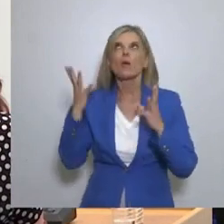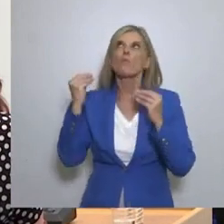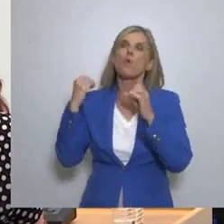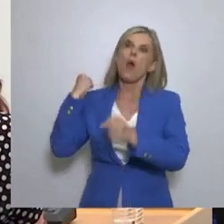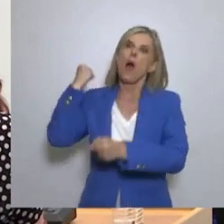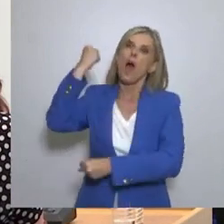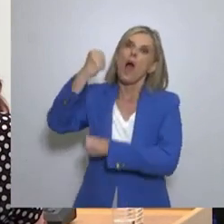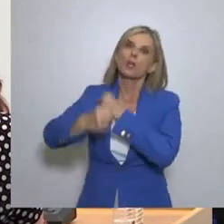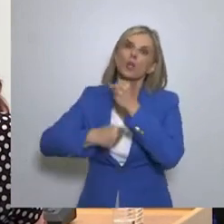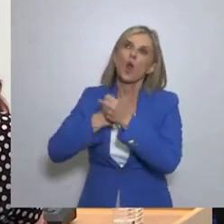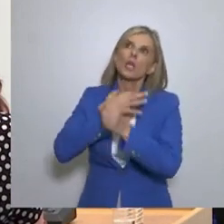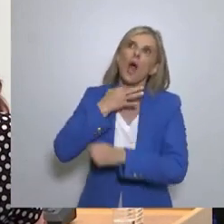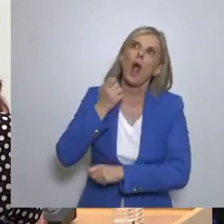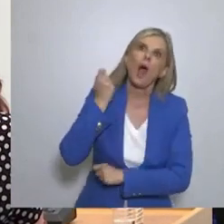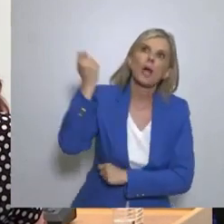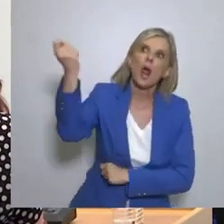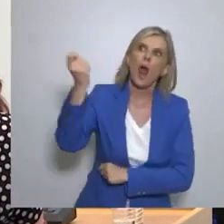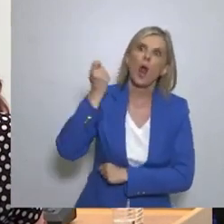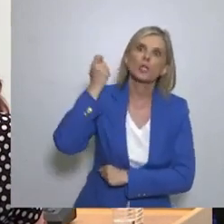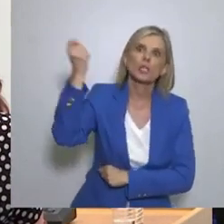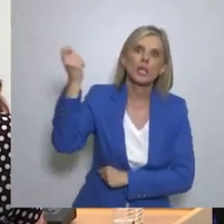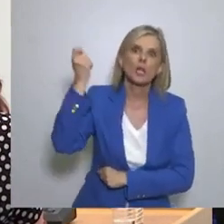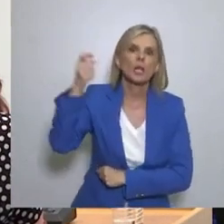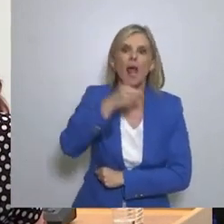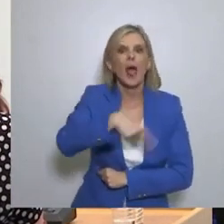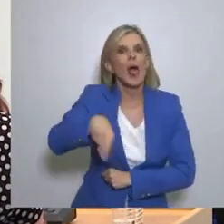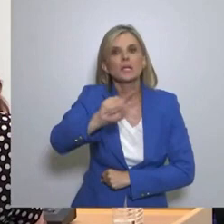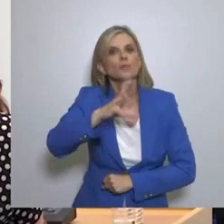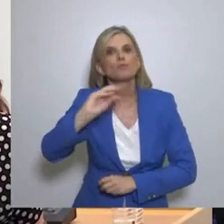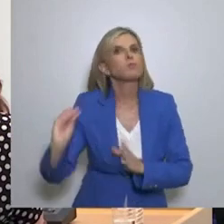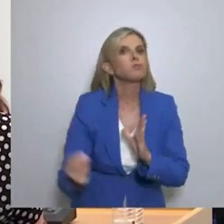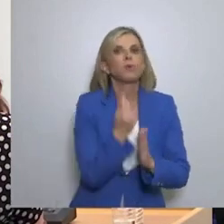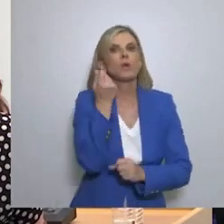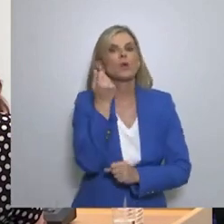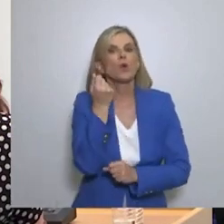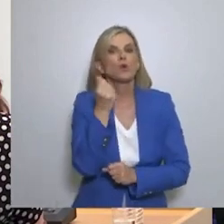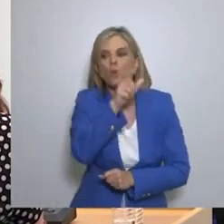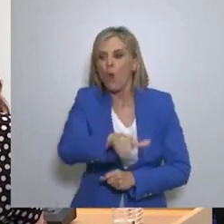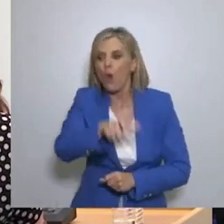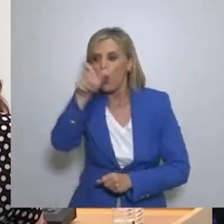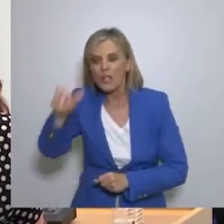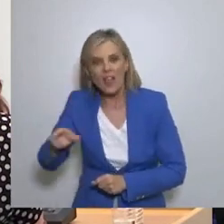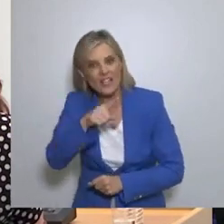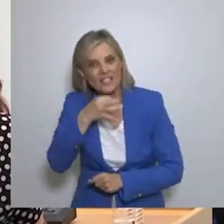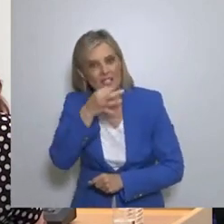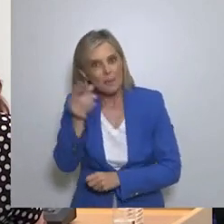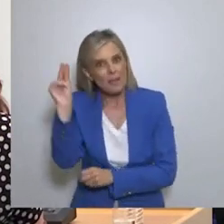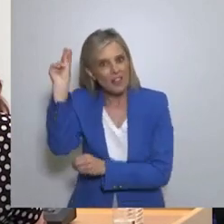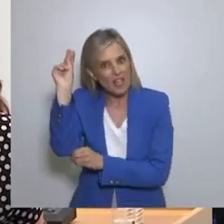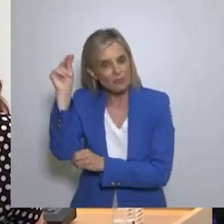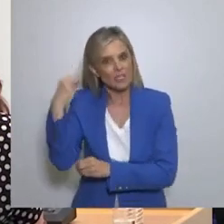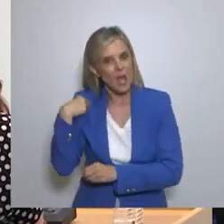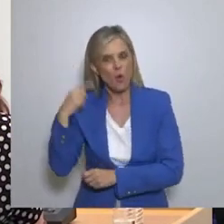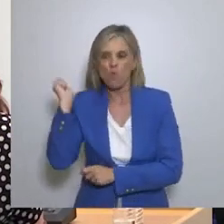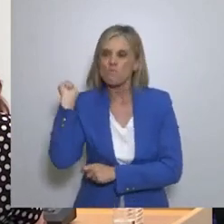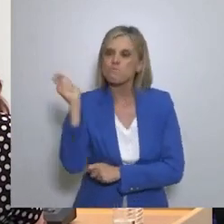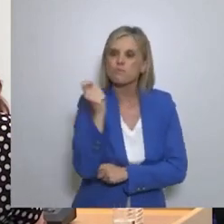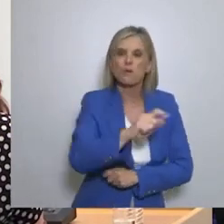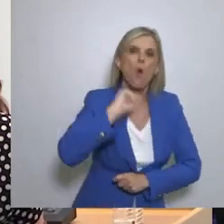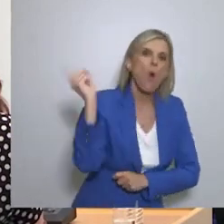αντιμετωπίσετε όλα αυτά τα χρέη και πώς θα δώσετε 20.000 Euro σε κάθε Έλληνα όπως έχετε υποσχεθεί και δεσμευτεί. Ευχαριστώ πολύ.